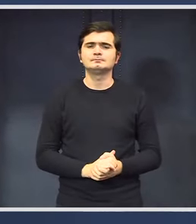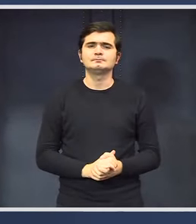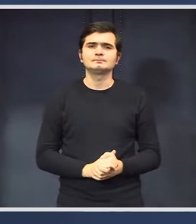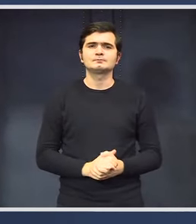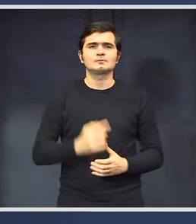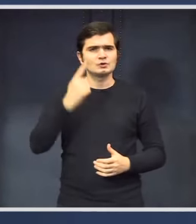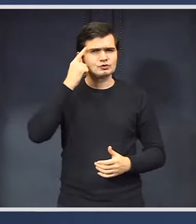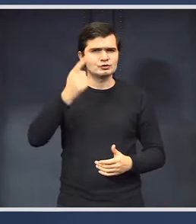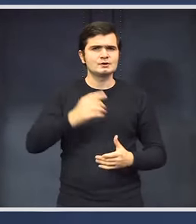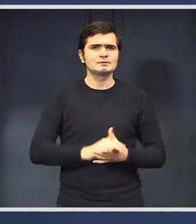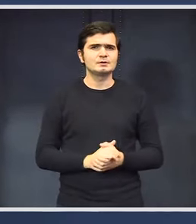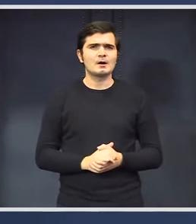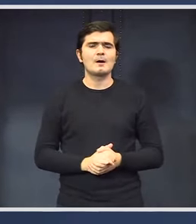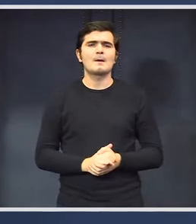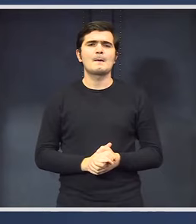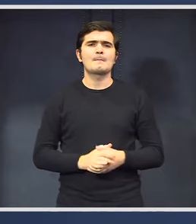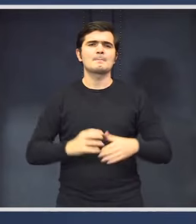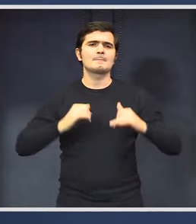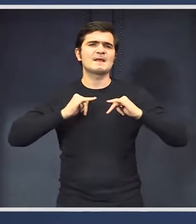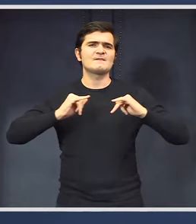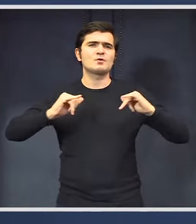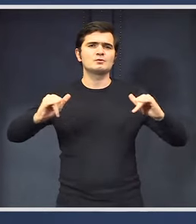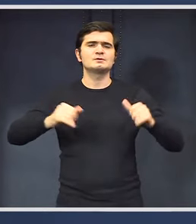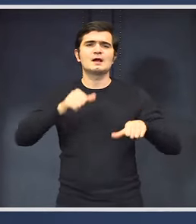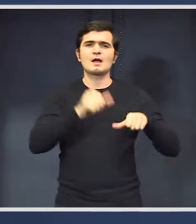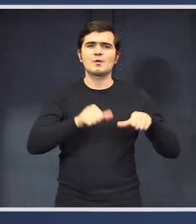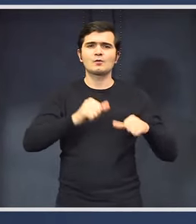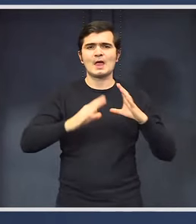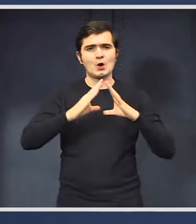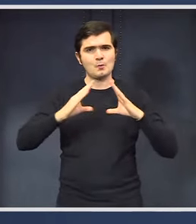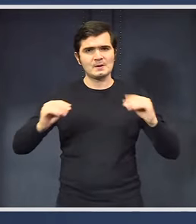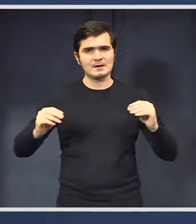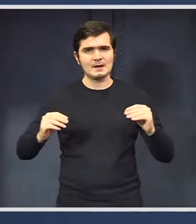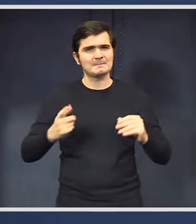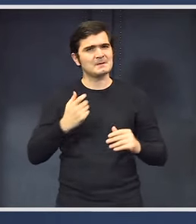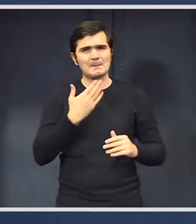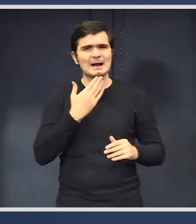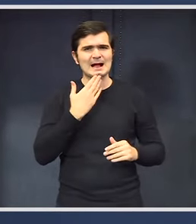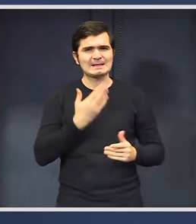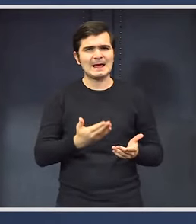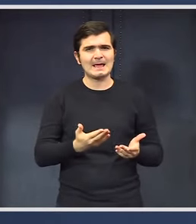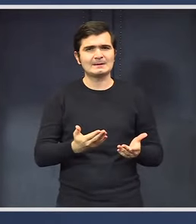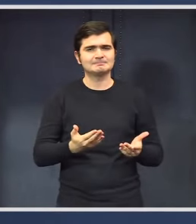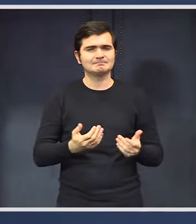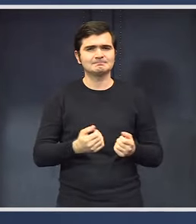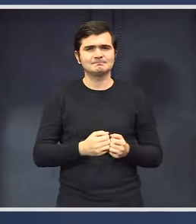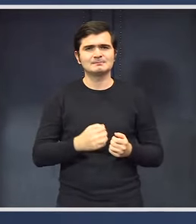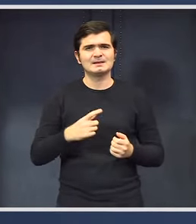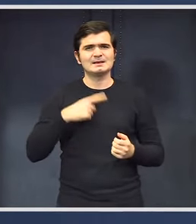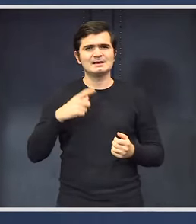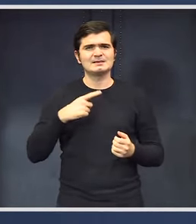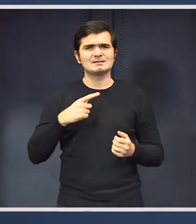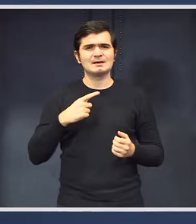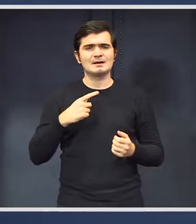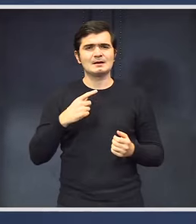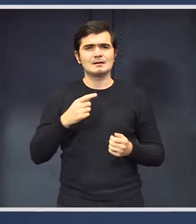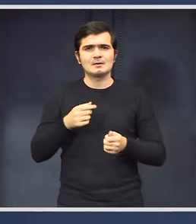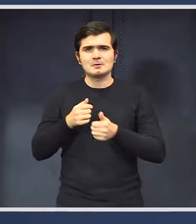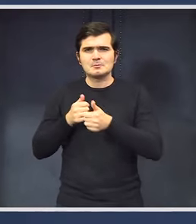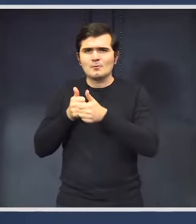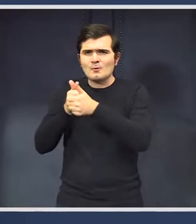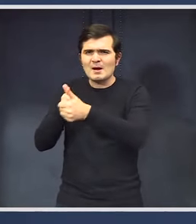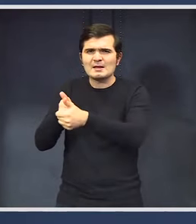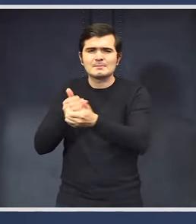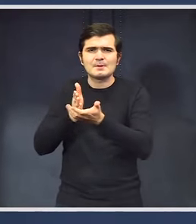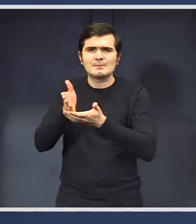Știți foarte bine că evoluția economiei României, din păcate, este sub lupa investitorilor